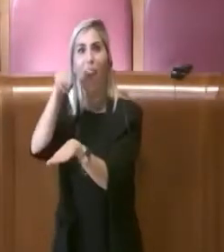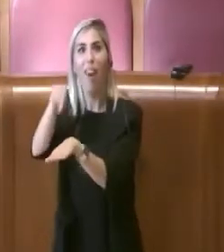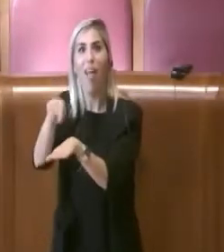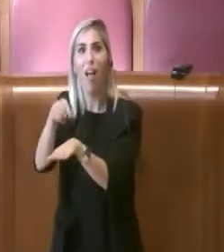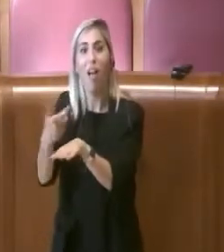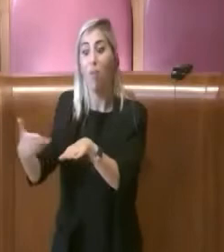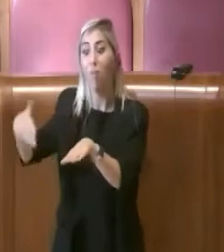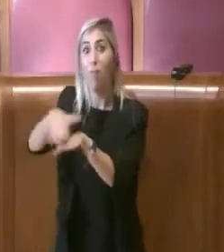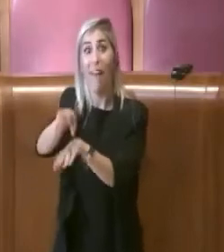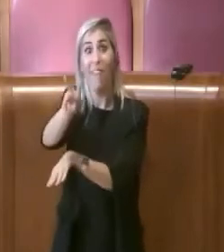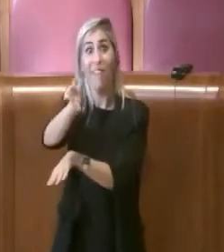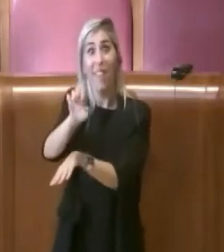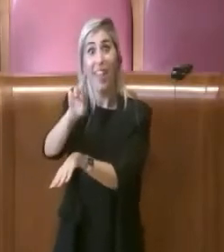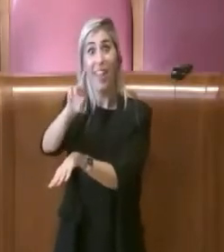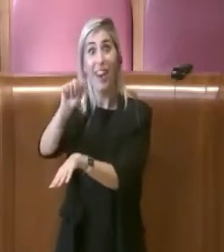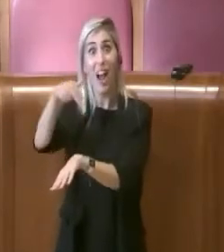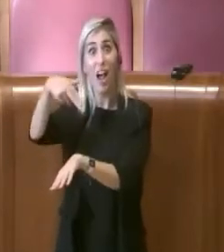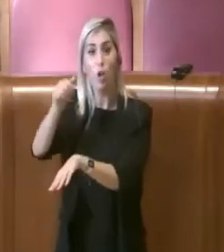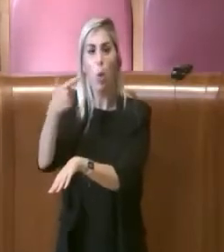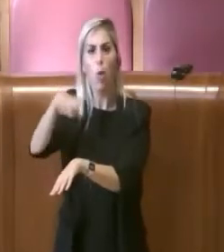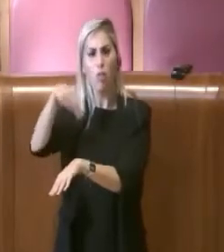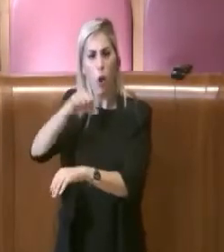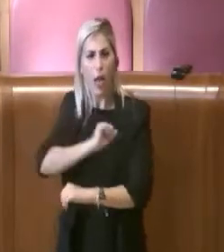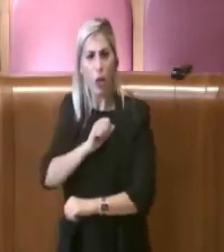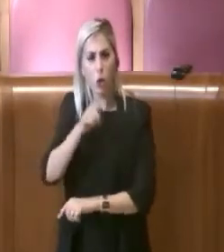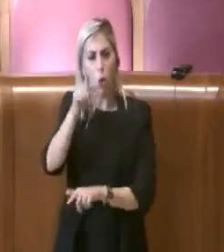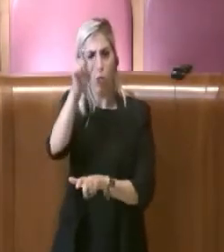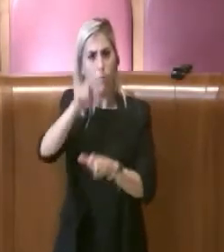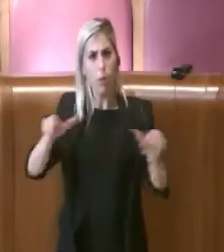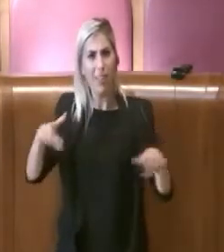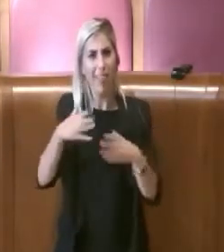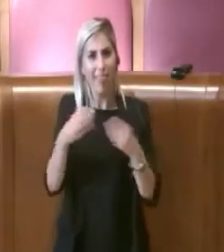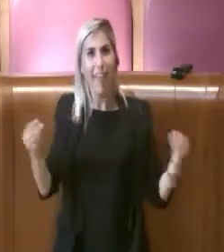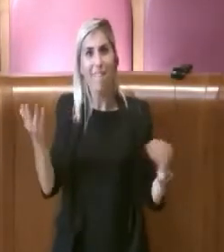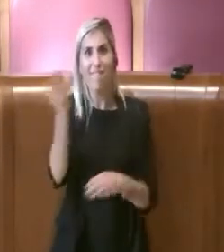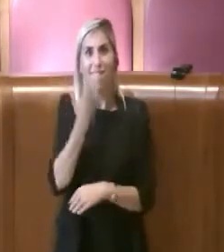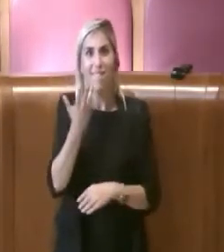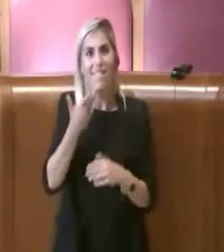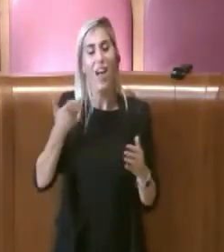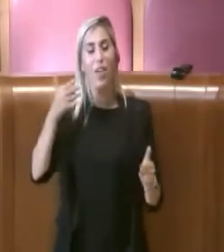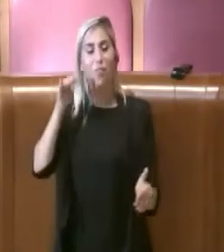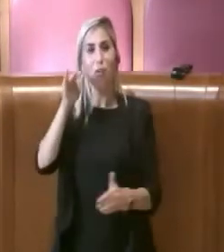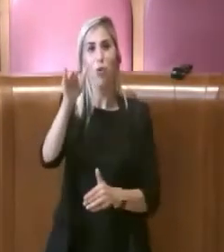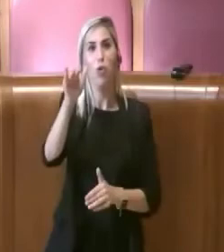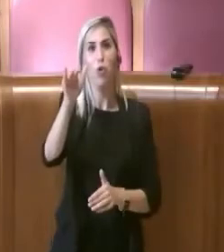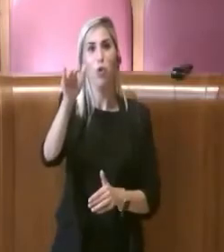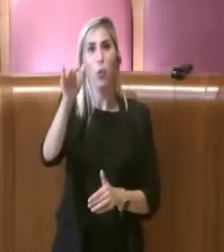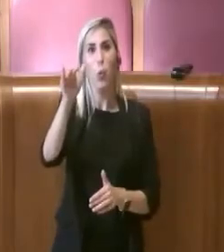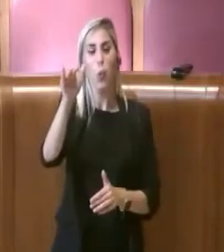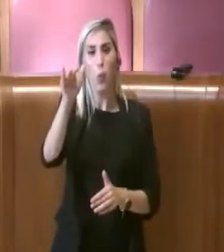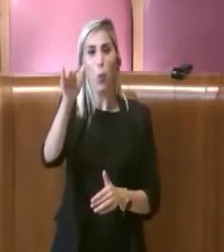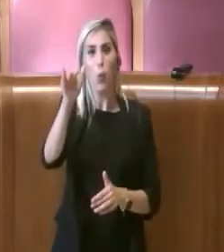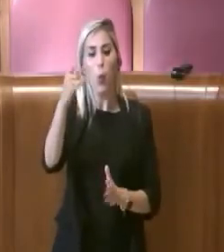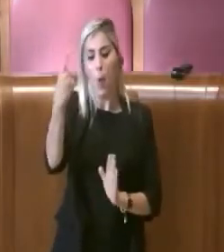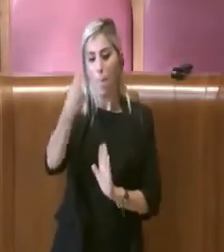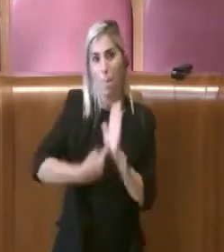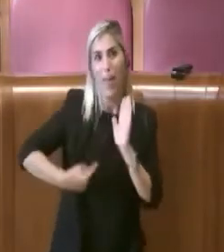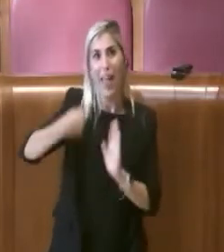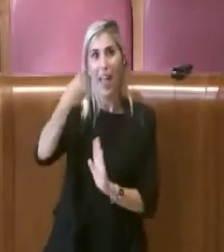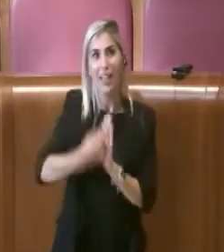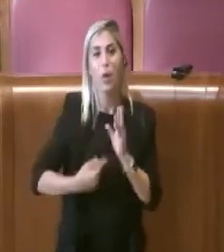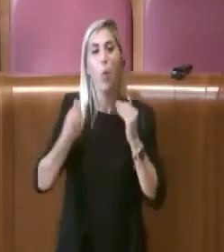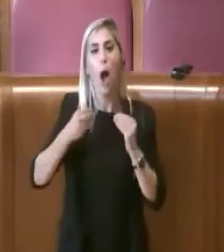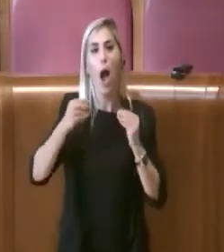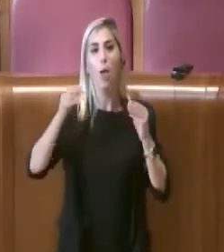questo cimitero. Io credo che tanta gente vorrà nei prossimi mesi, quando la